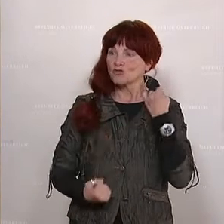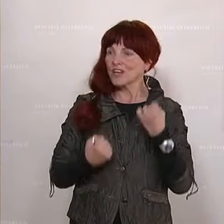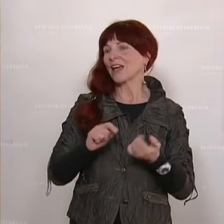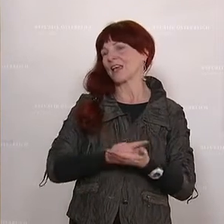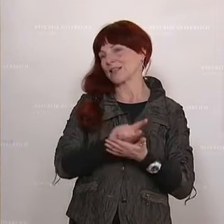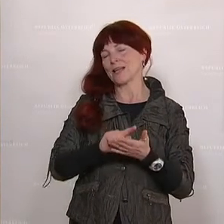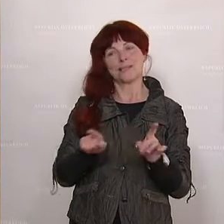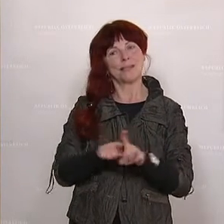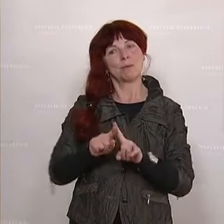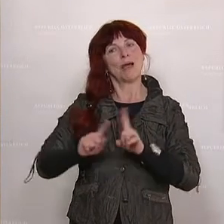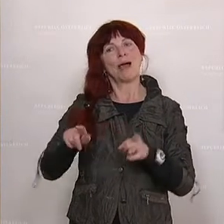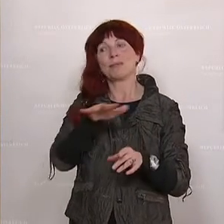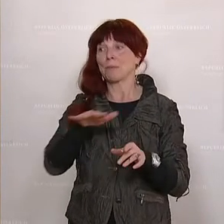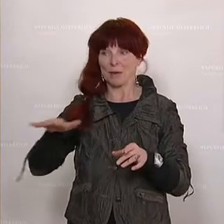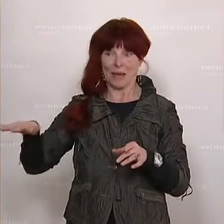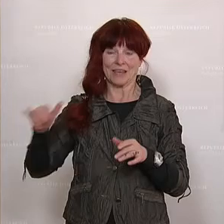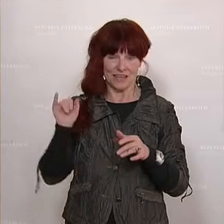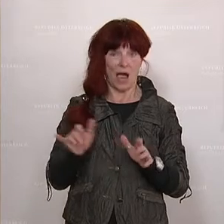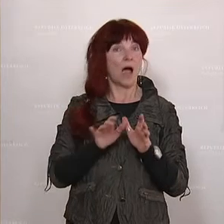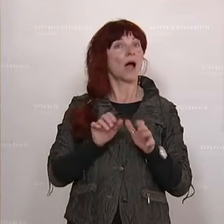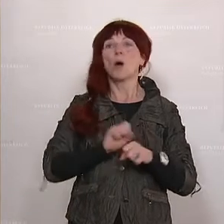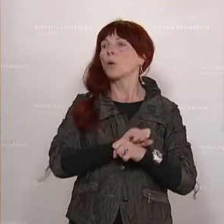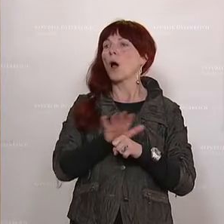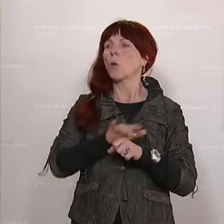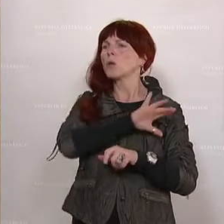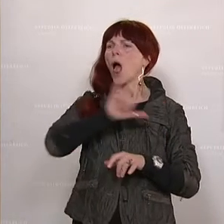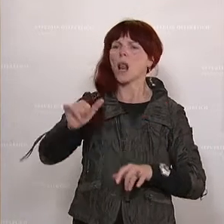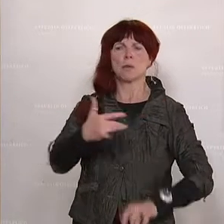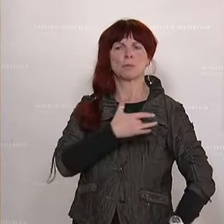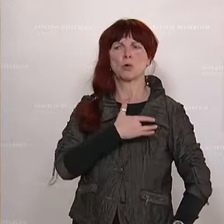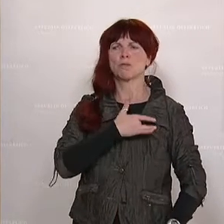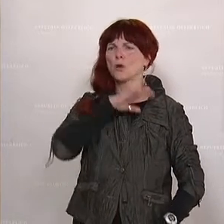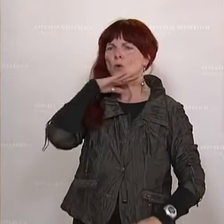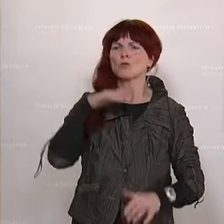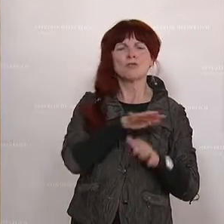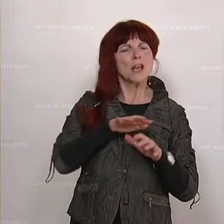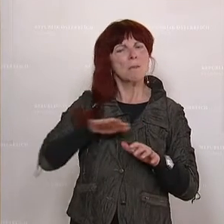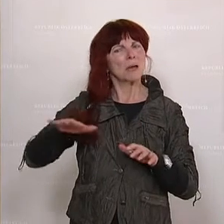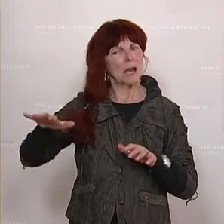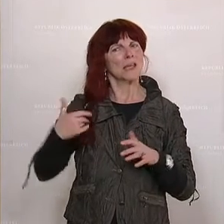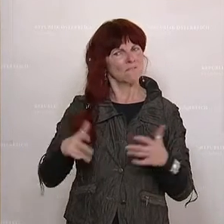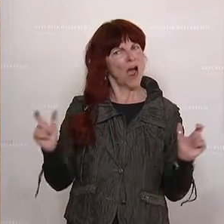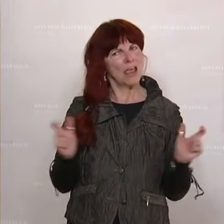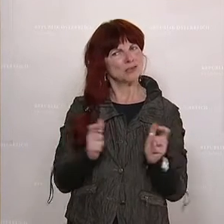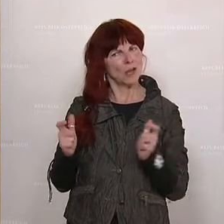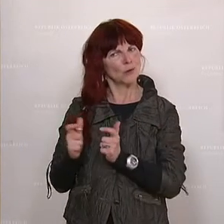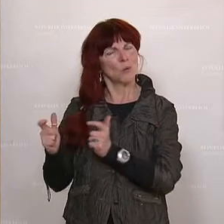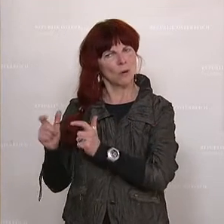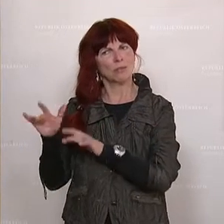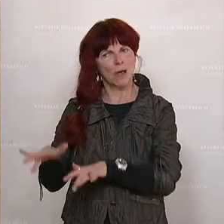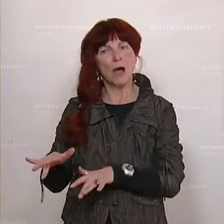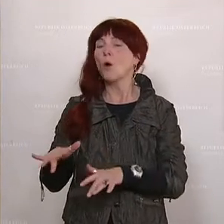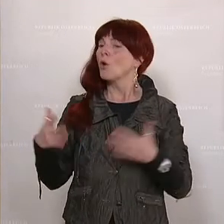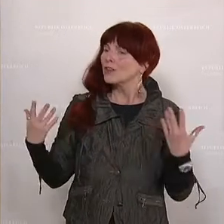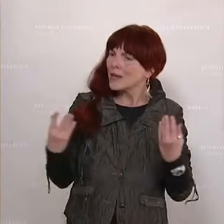Zeit gehabt. Ja, das war so. Corona hat uns alle betroffen und in vielen Bereichen hat es Einschränkungen gegeben. Und wir haben gemeinsam